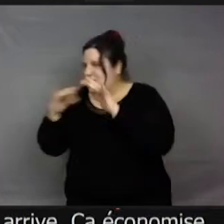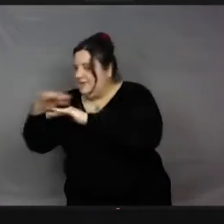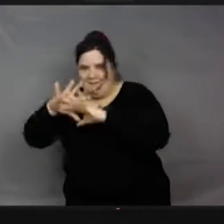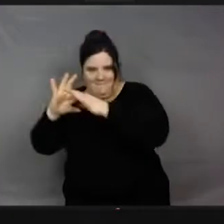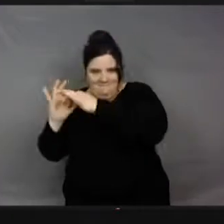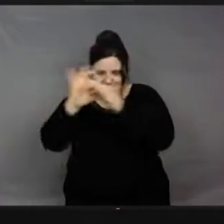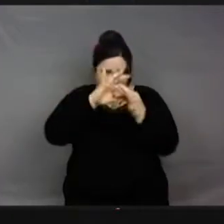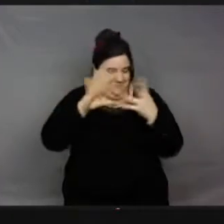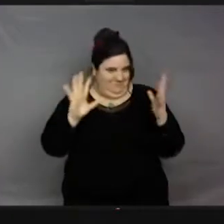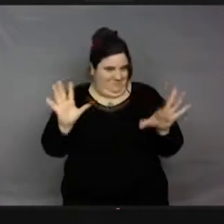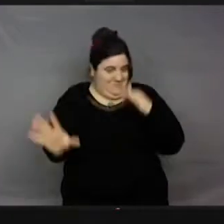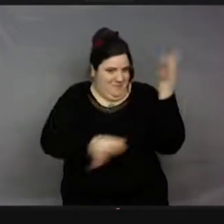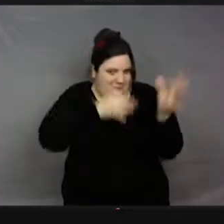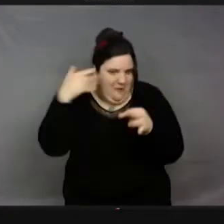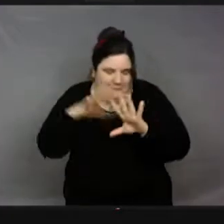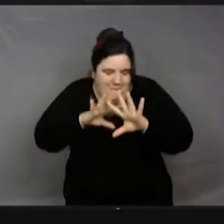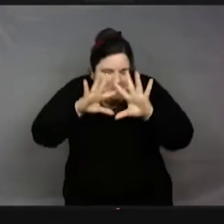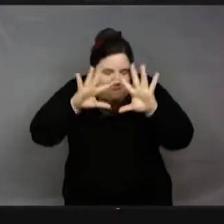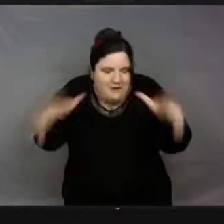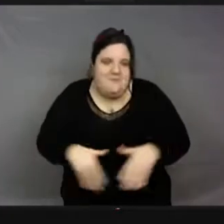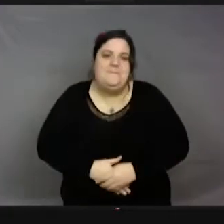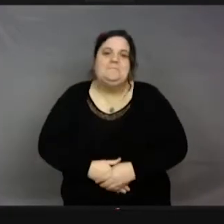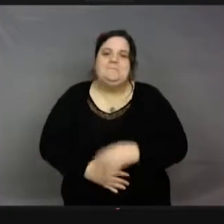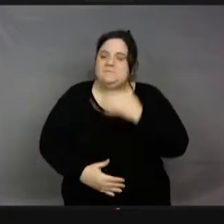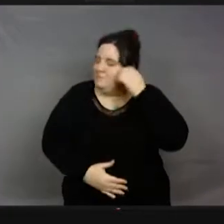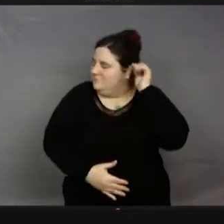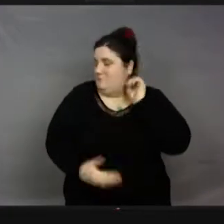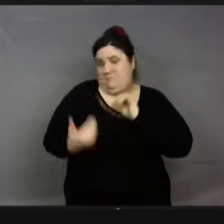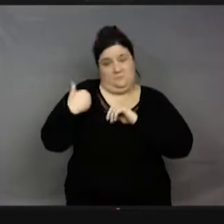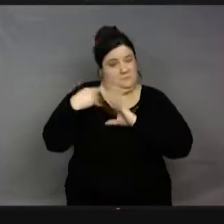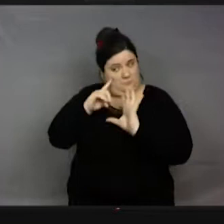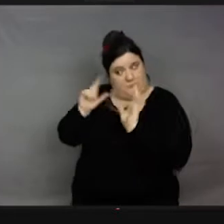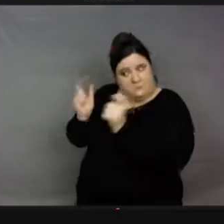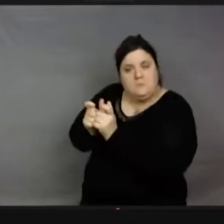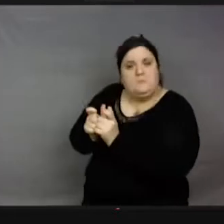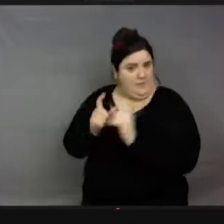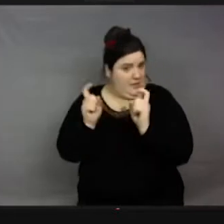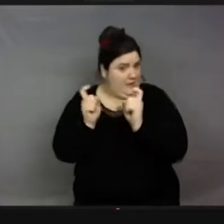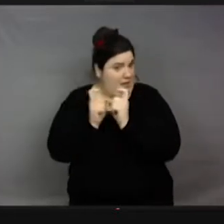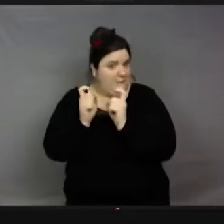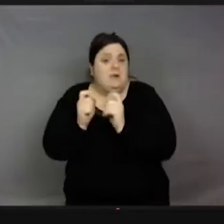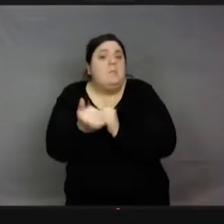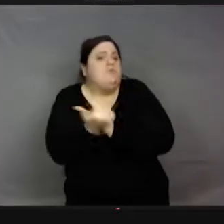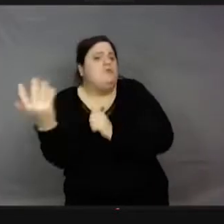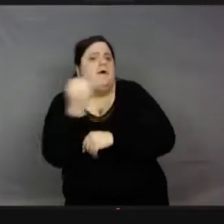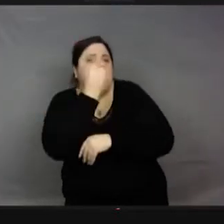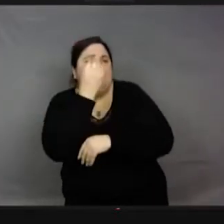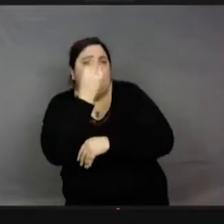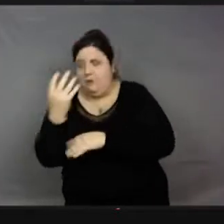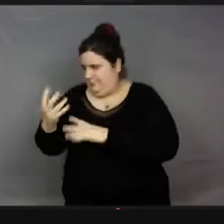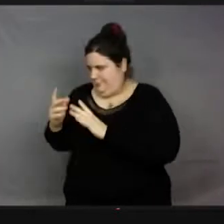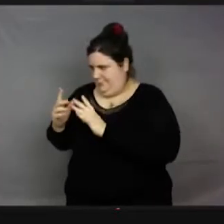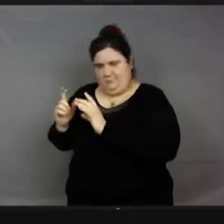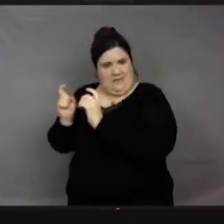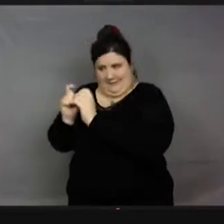que les fleurs sont chargées électriquement. Et certains insectes peuvent reconnaître l'électricité statique